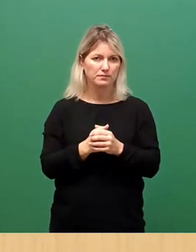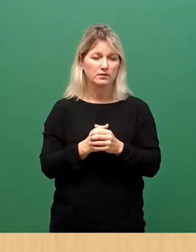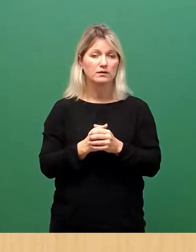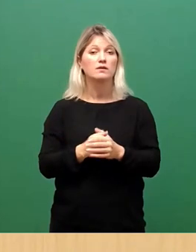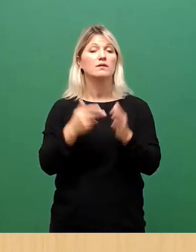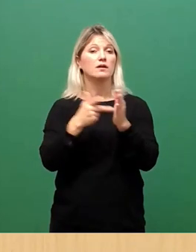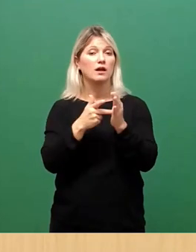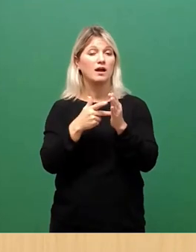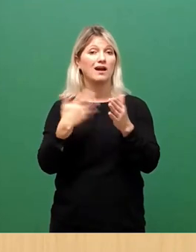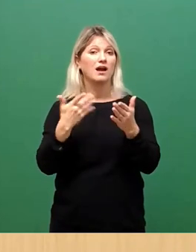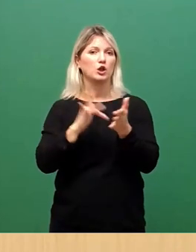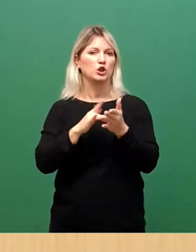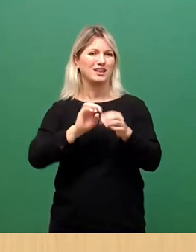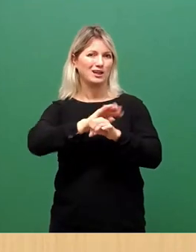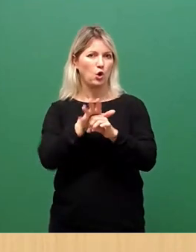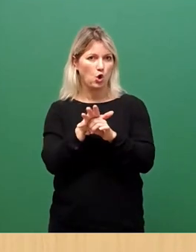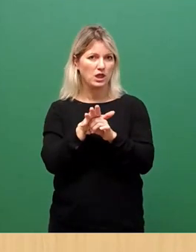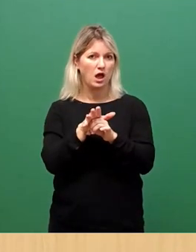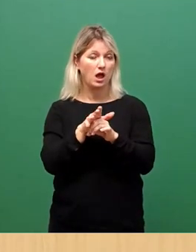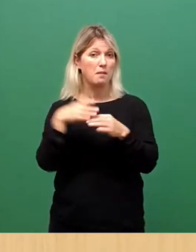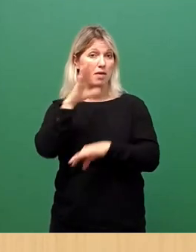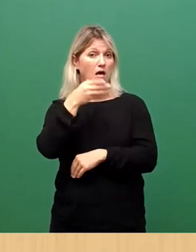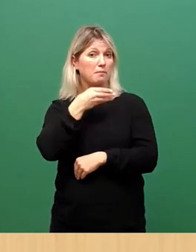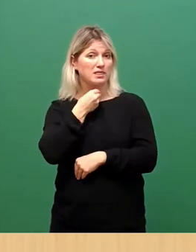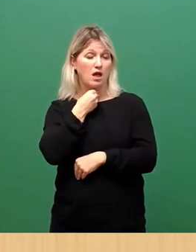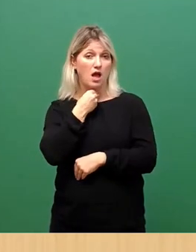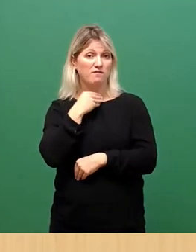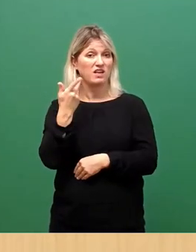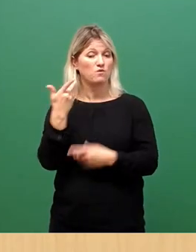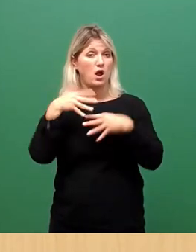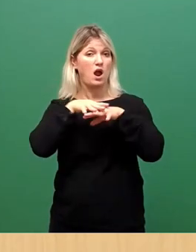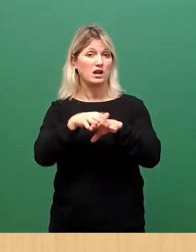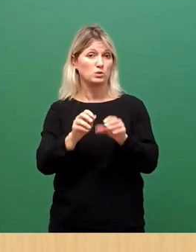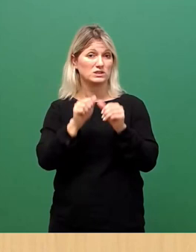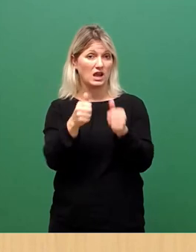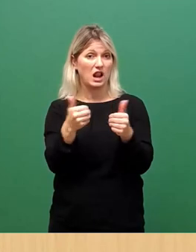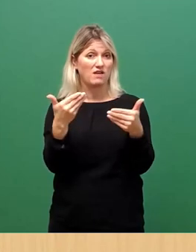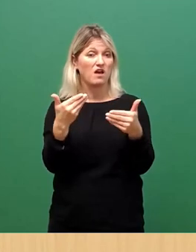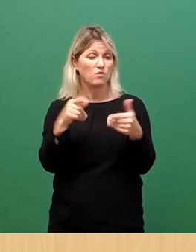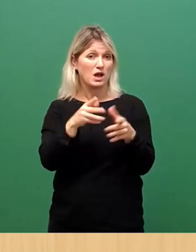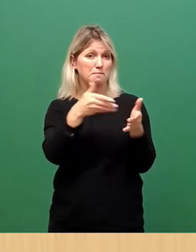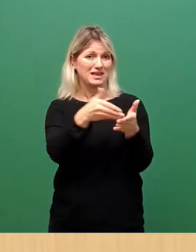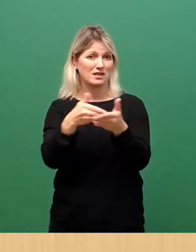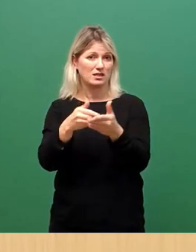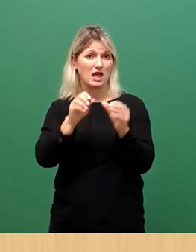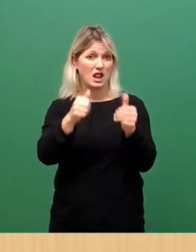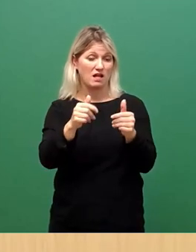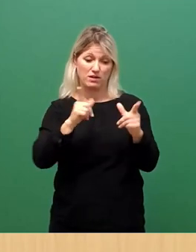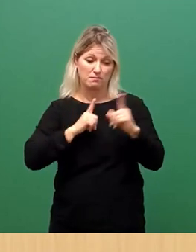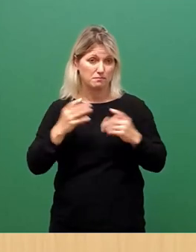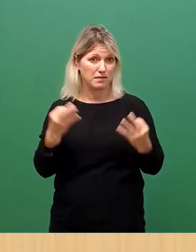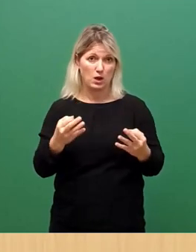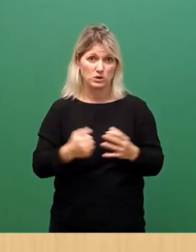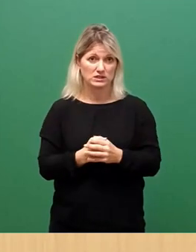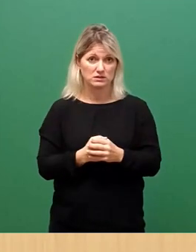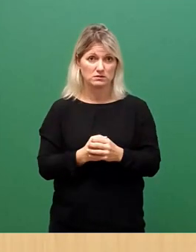-bedingt mehr Bedarfe im Bereich der Eingliederungshilfe, im Bereich der Behindertenhilfe notwendig sind. All das,